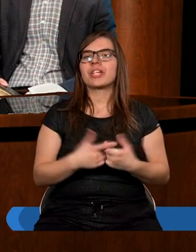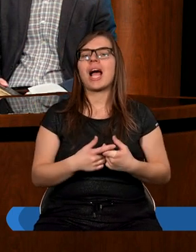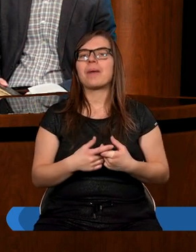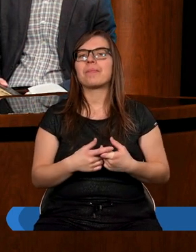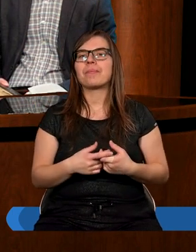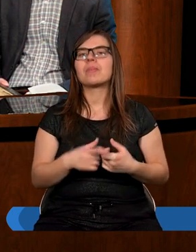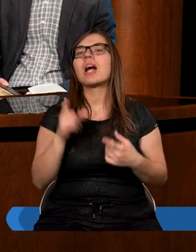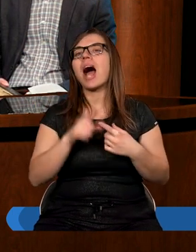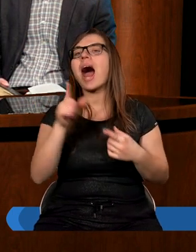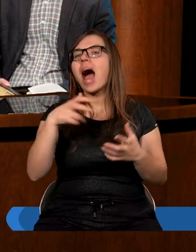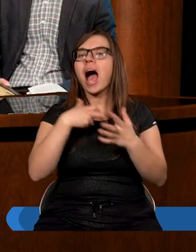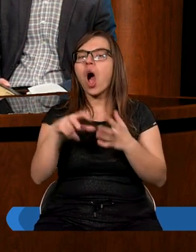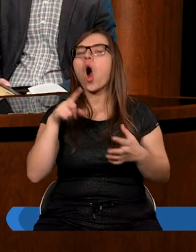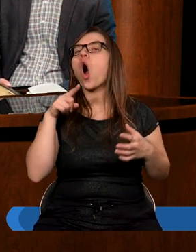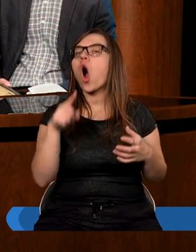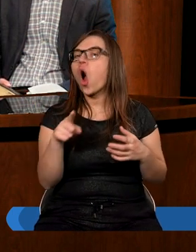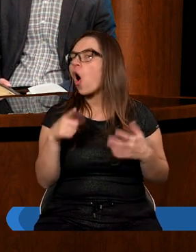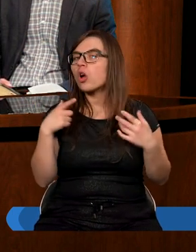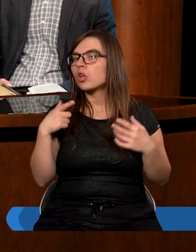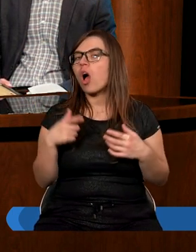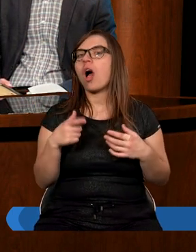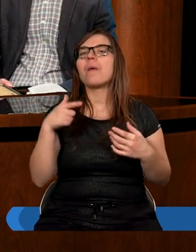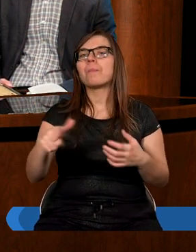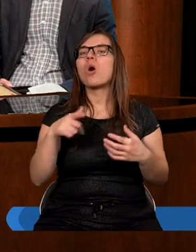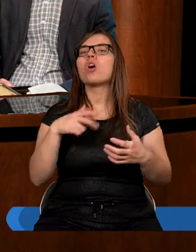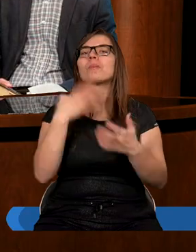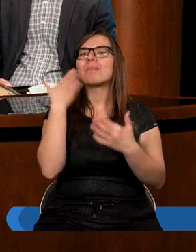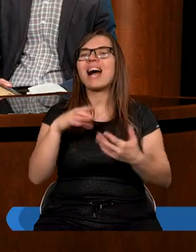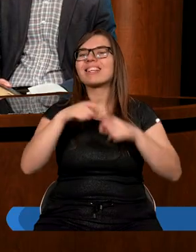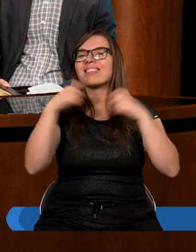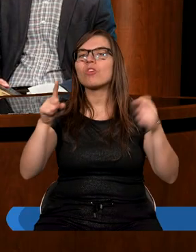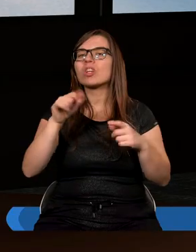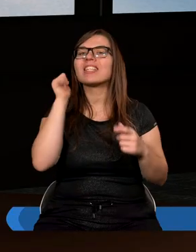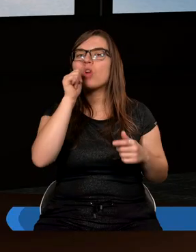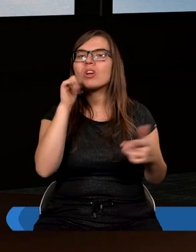Ale chodzi o coś, co jest bardzo związane z codziennością.